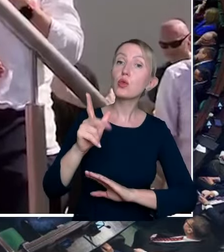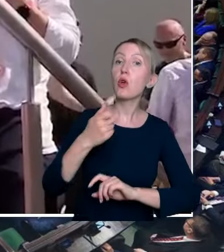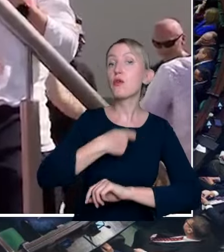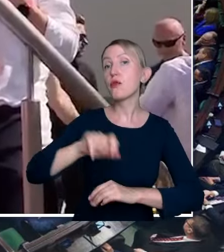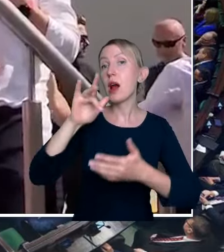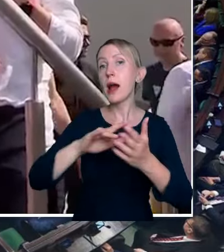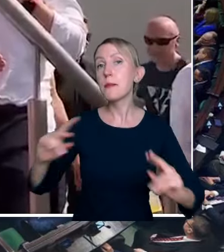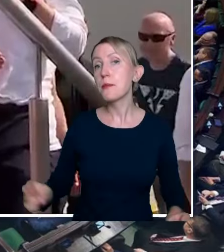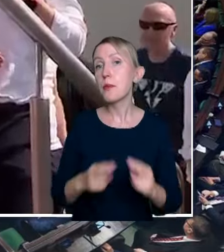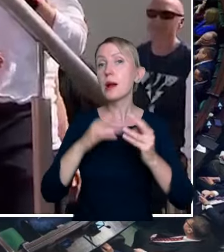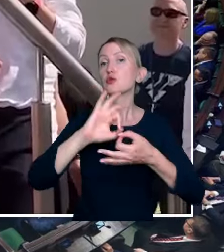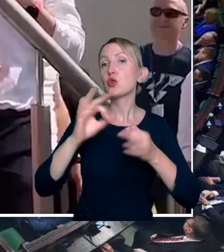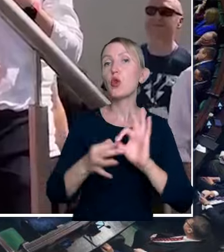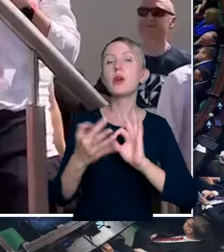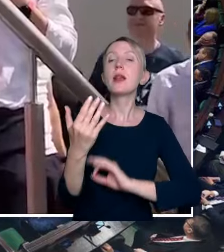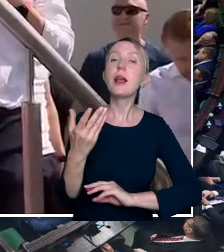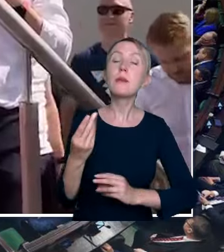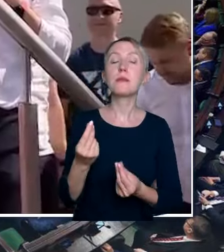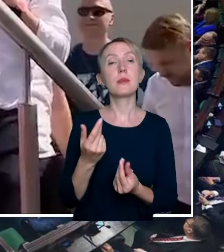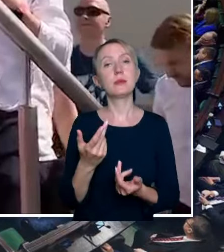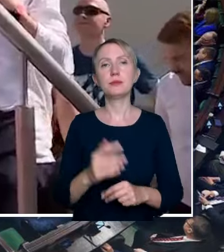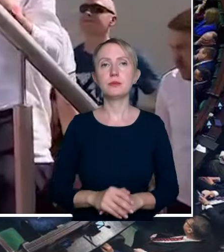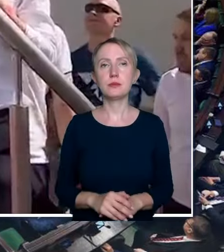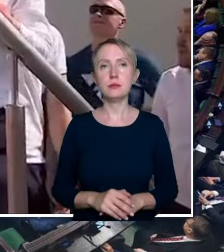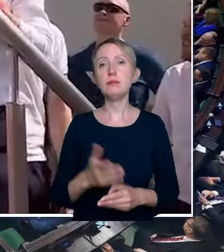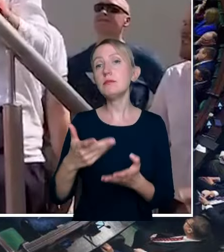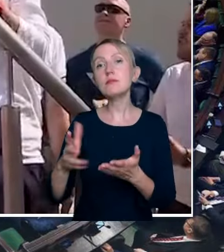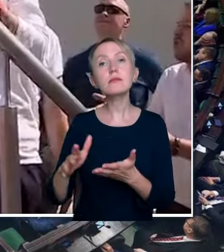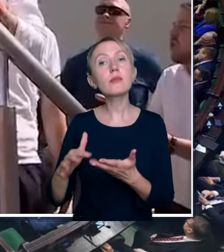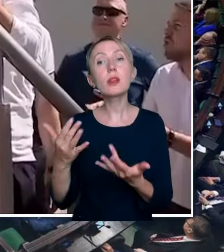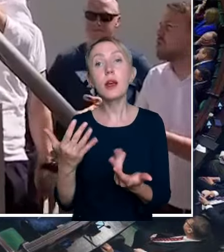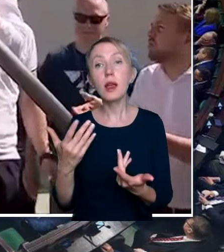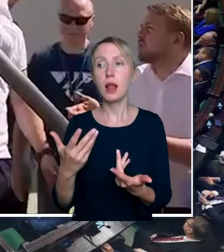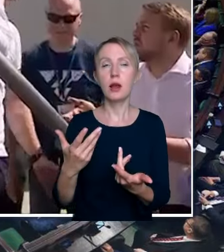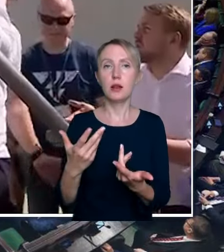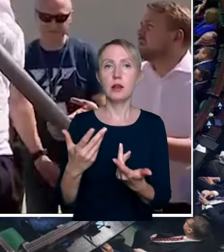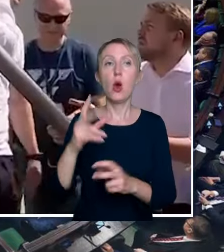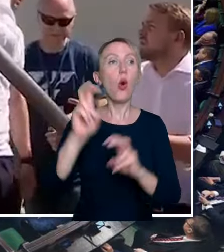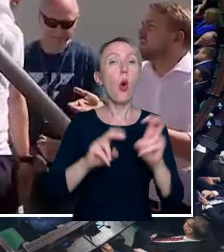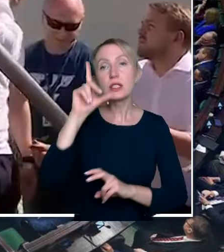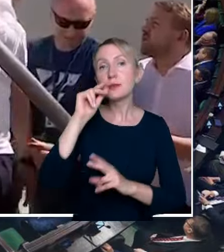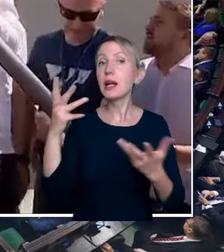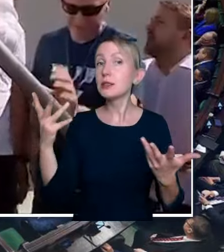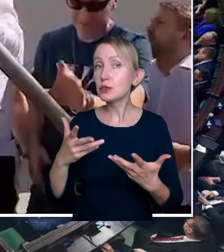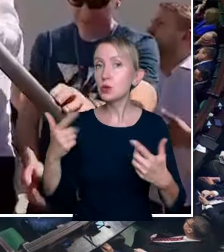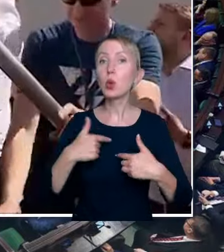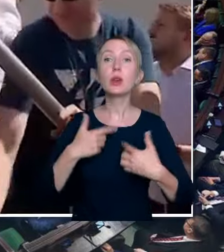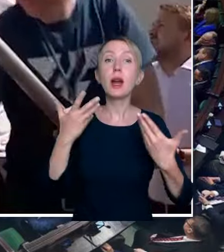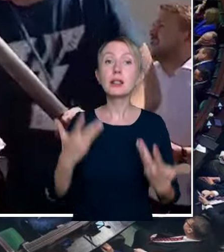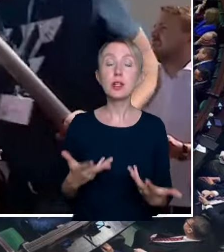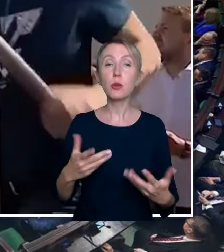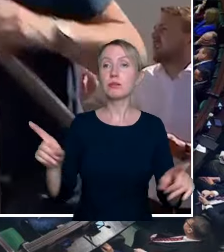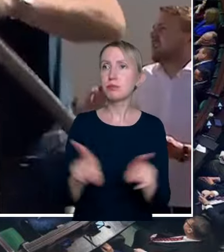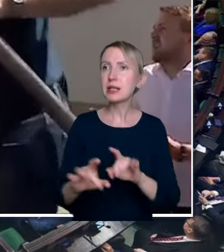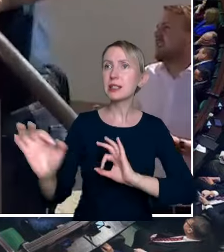Paryża na olimpiadę, na igrzyska olimpijskie, ile środków zostało wydatkowanych, w jakich hotelach spali. To ja, panie redaktorze, chciałbym takie same